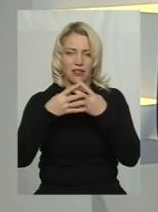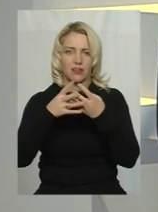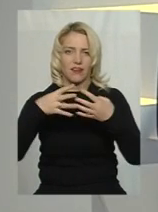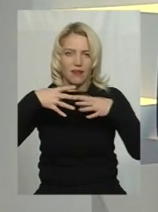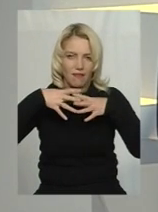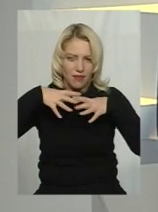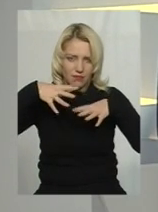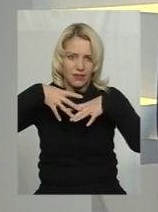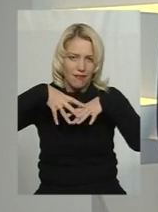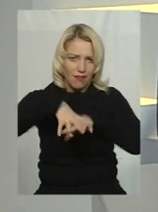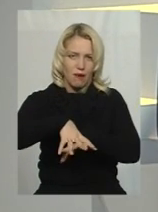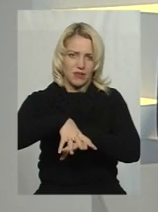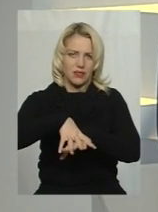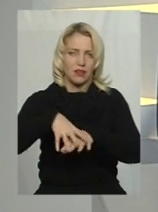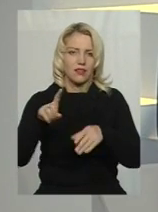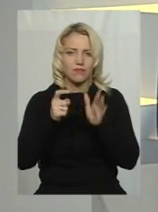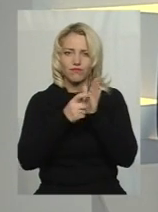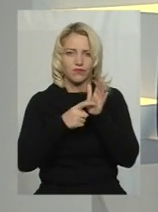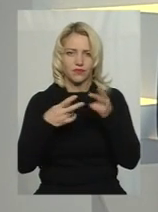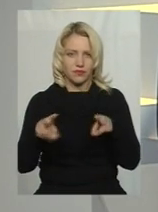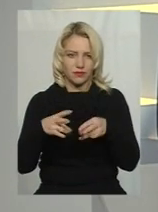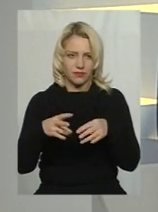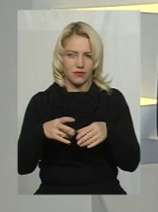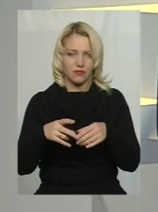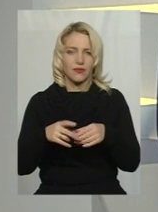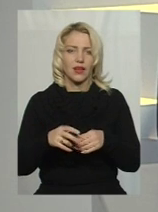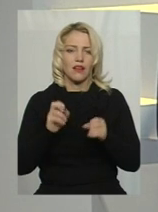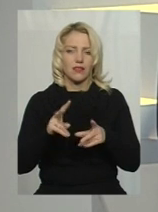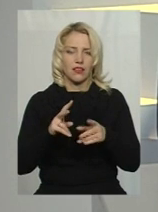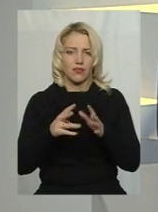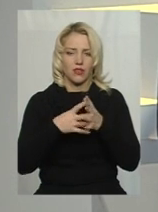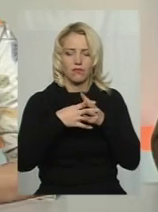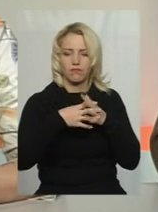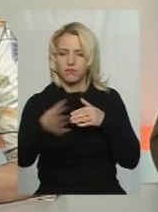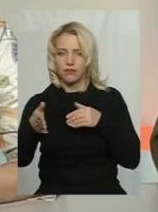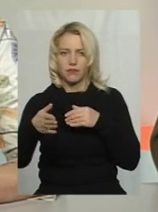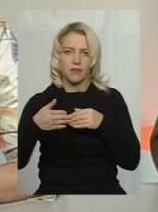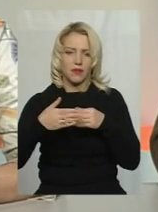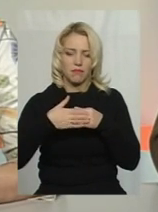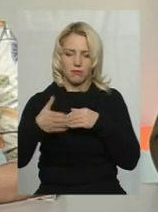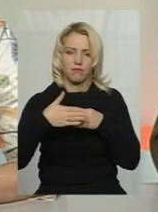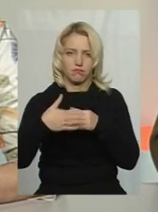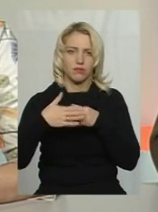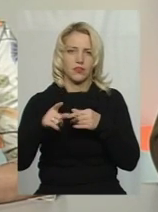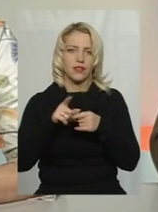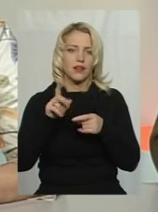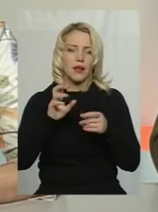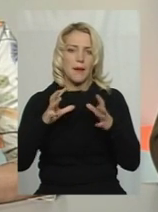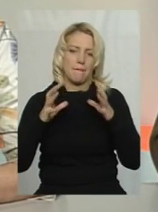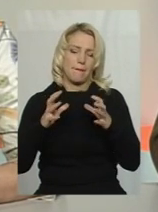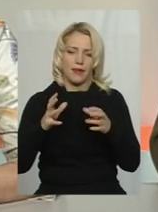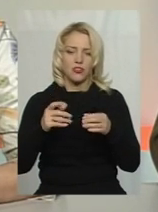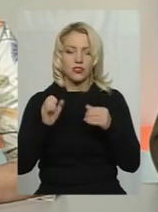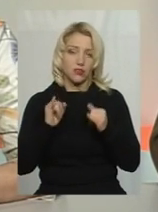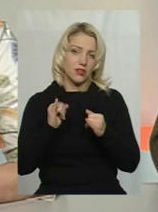відбиває м'яч, і вона пружинить, і порушень